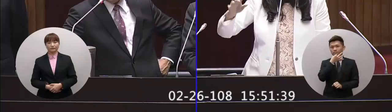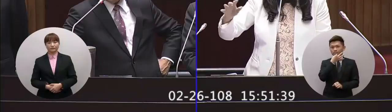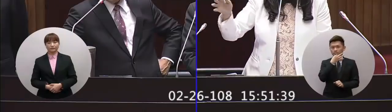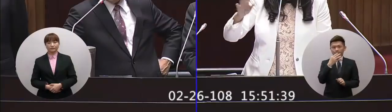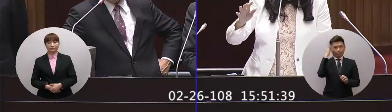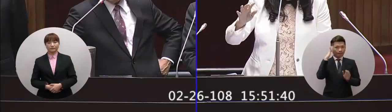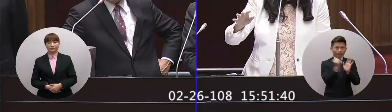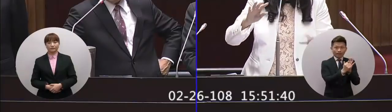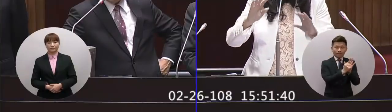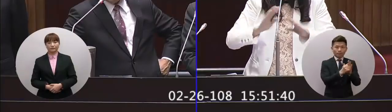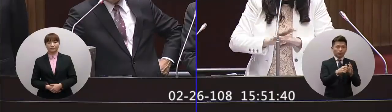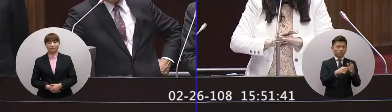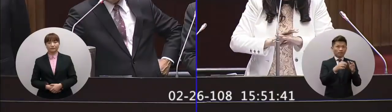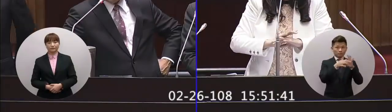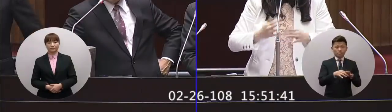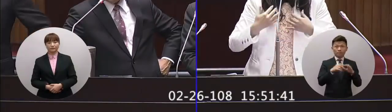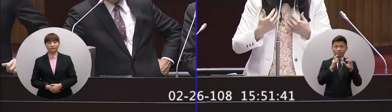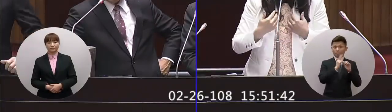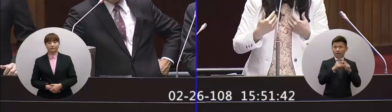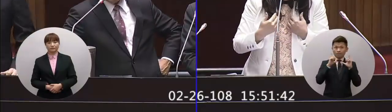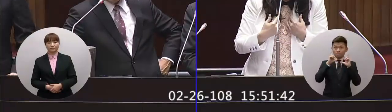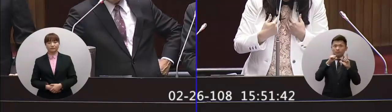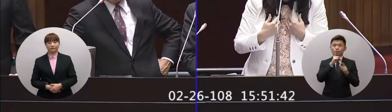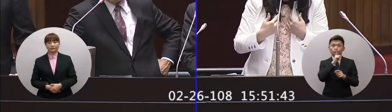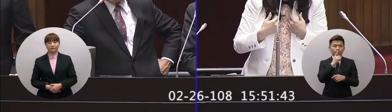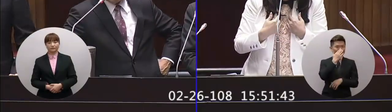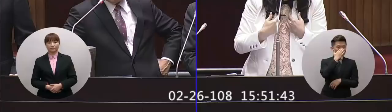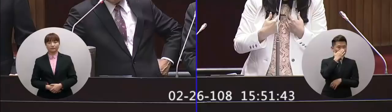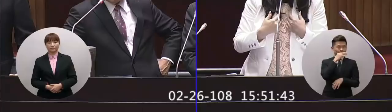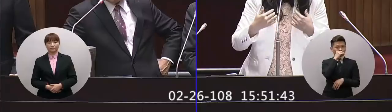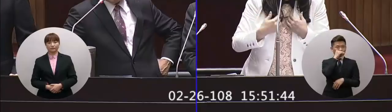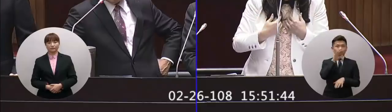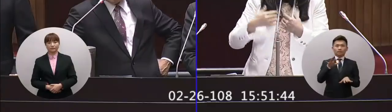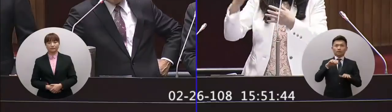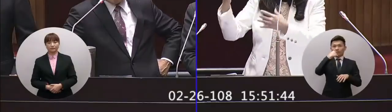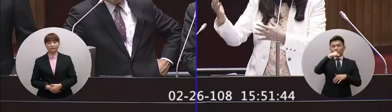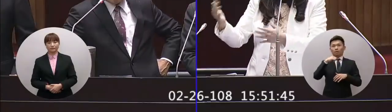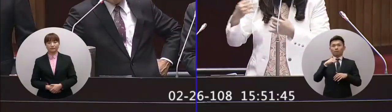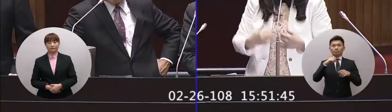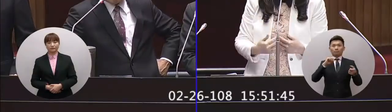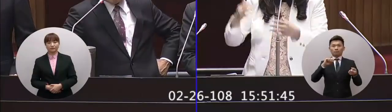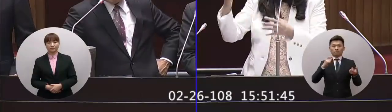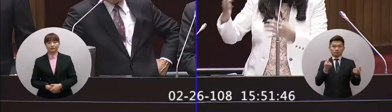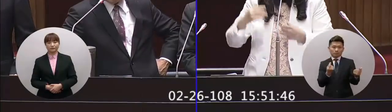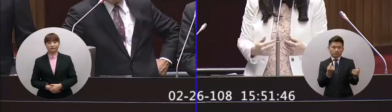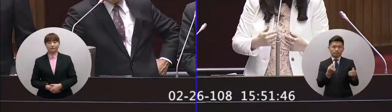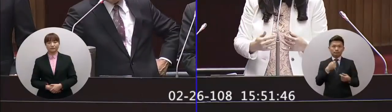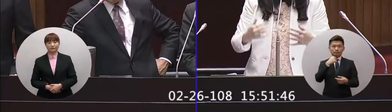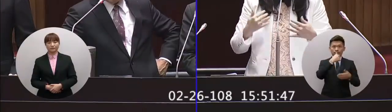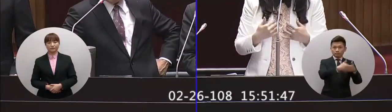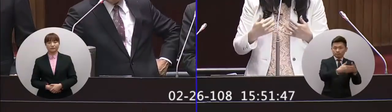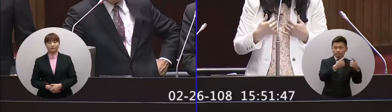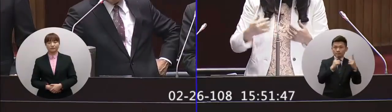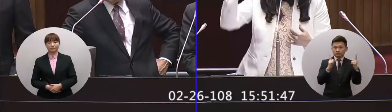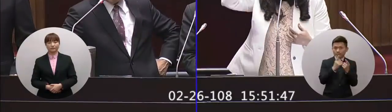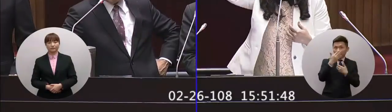所以他們出來的人都很小心都不敢亂講話現在反而是我們台灣的人很小心我們怕我們跟大陸人多講兩句話多吃兩頓